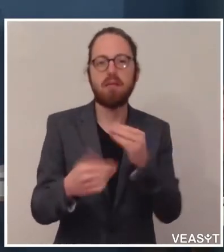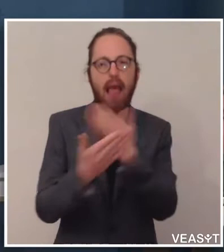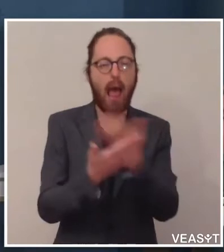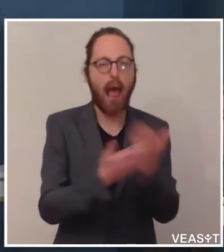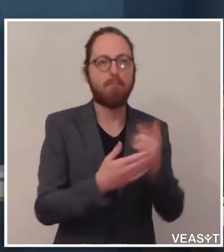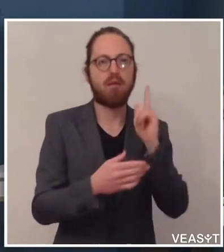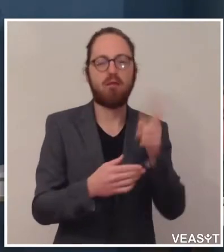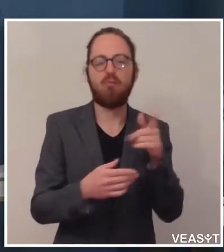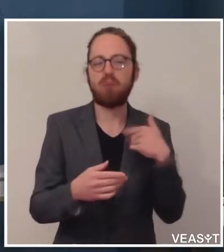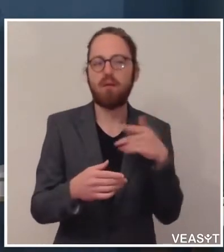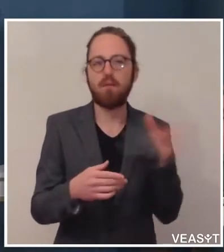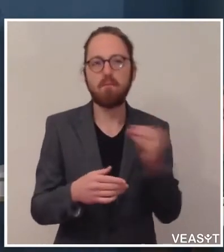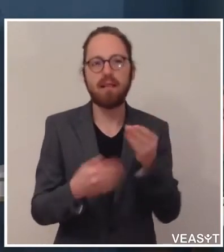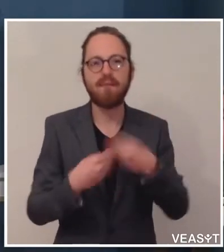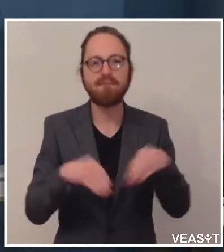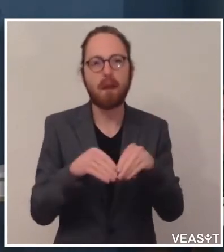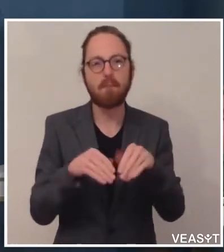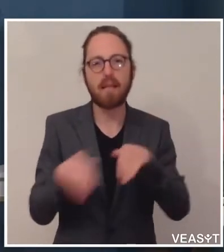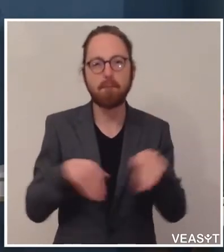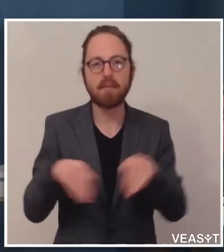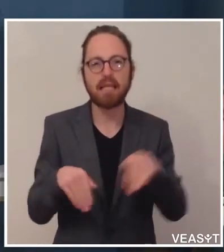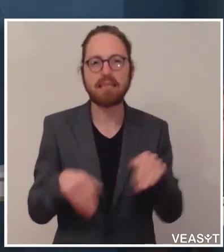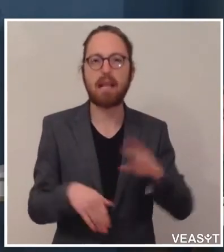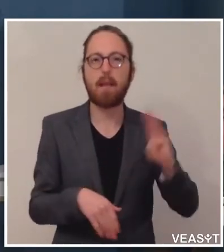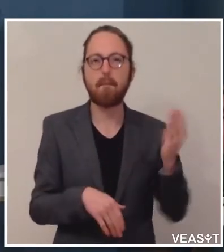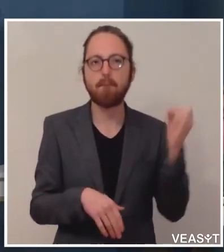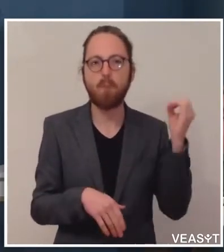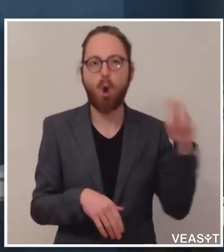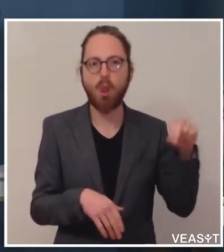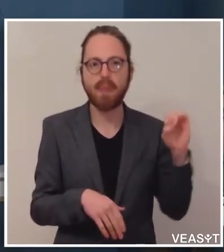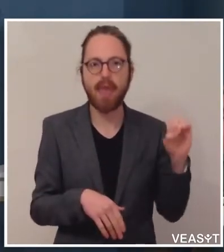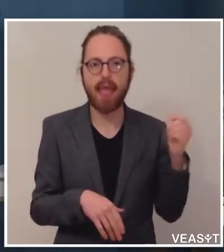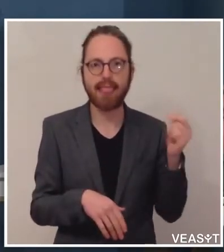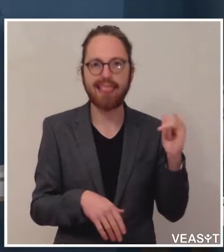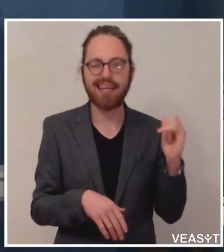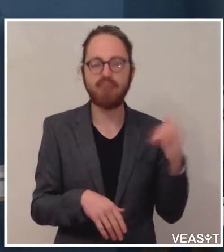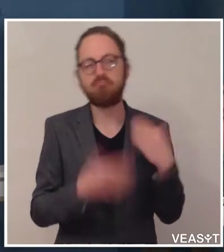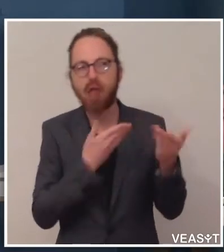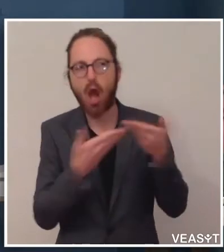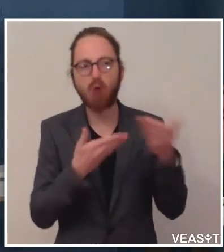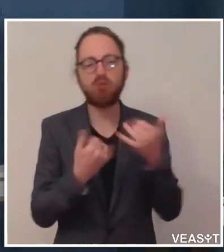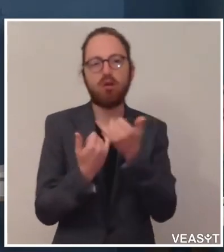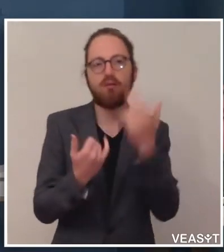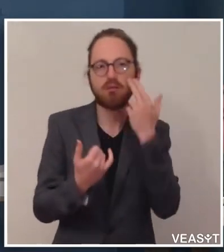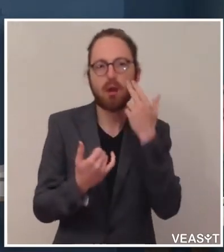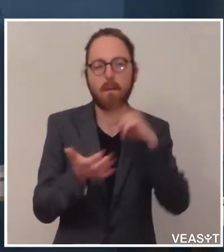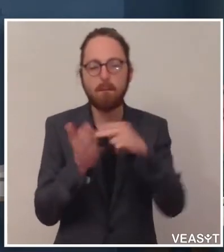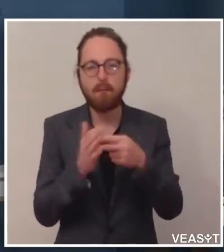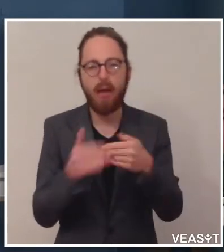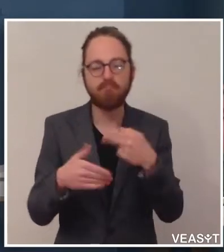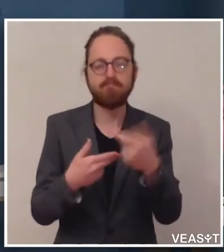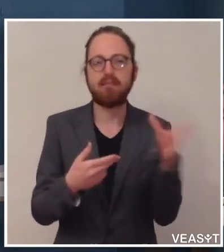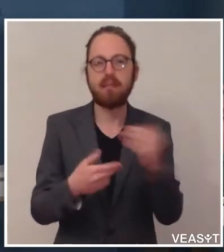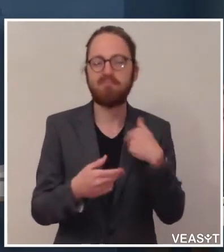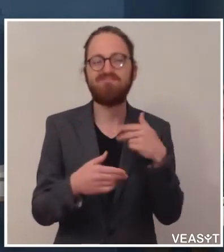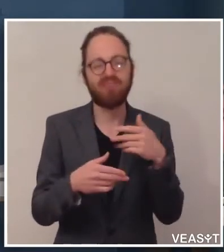Familienministerin Elena Bonetti, um Planungssicherheit zu haben. Wir werden ausgehen müssen von der Tatsache, dass wir